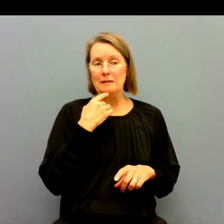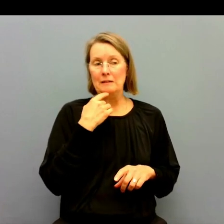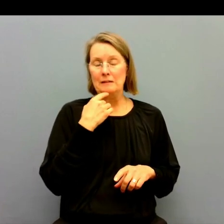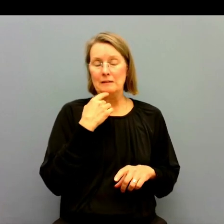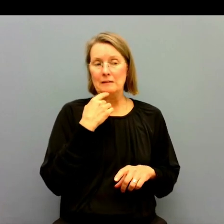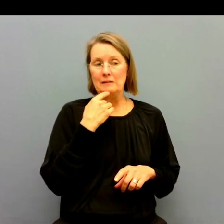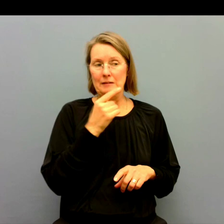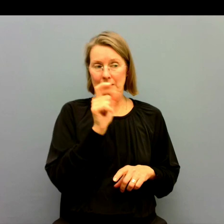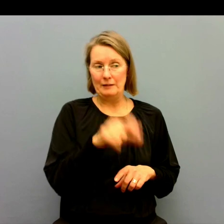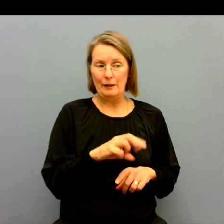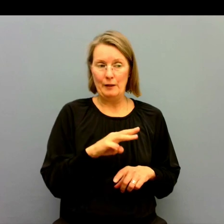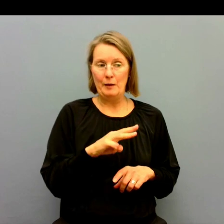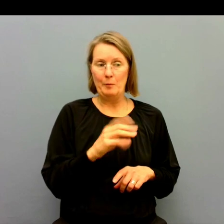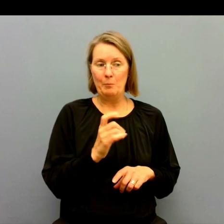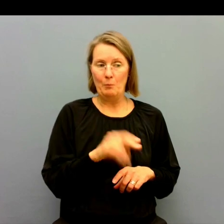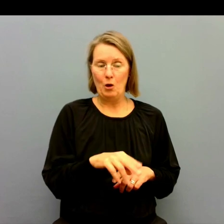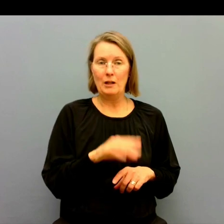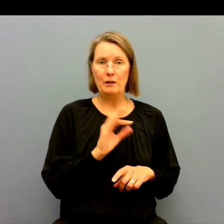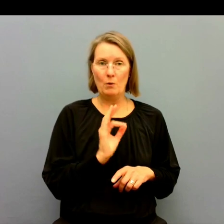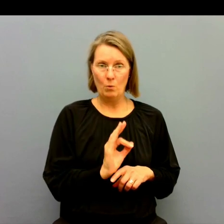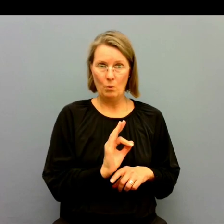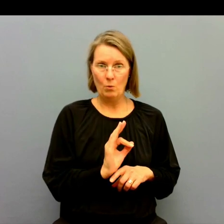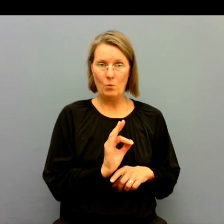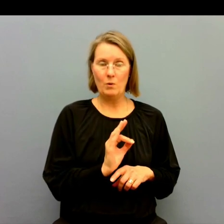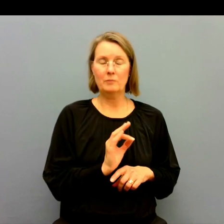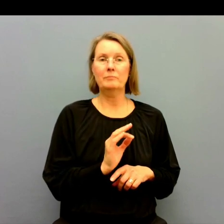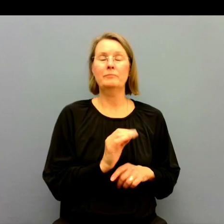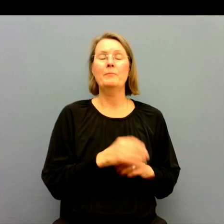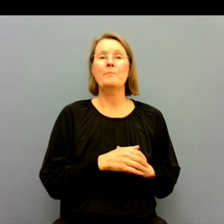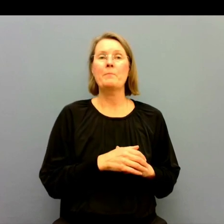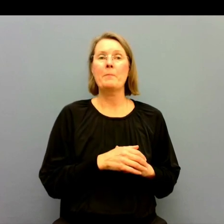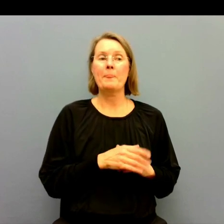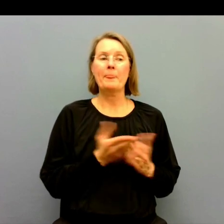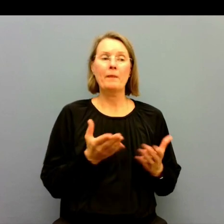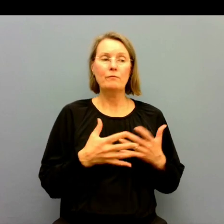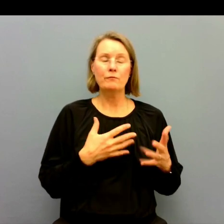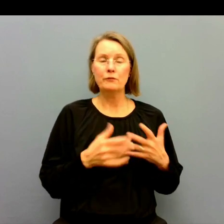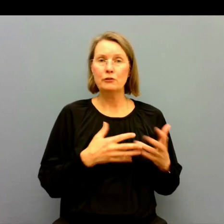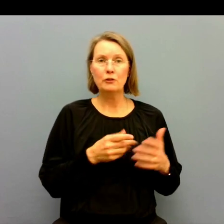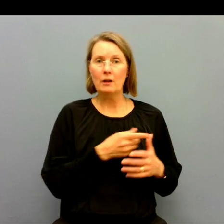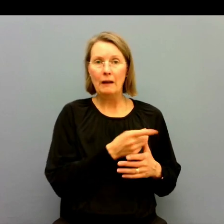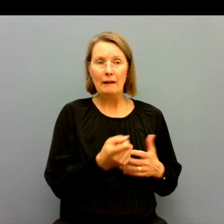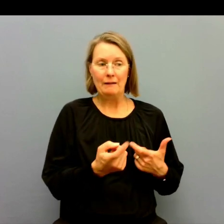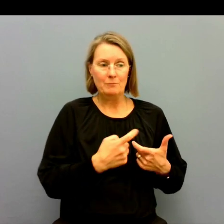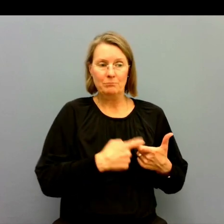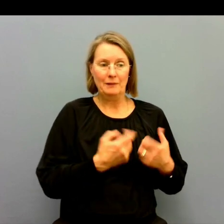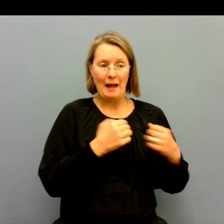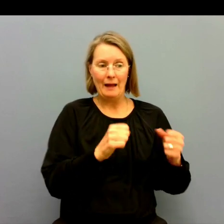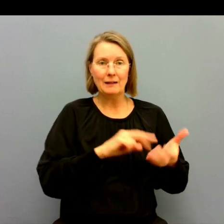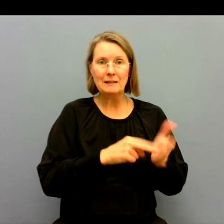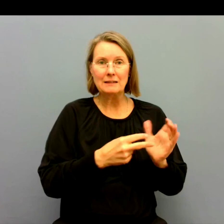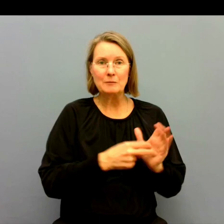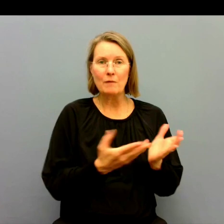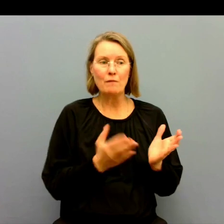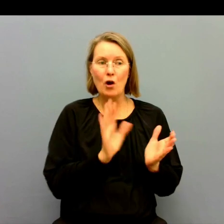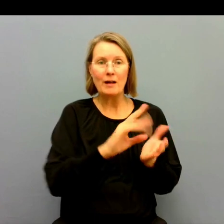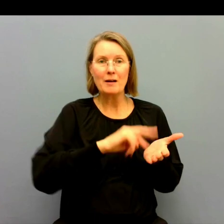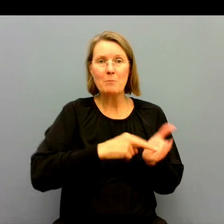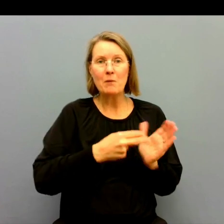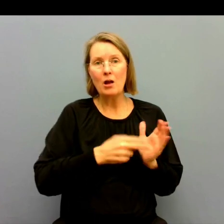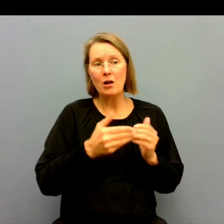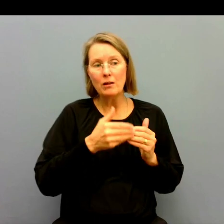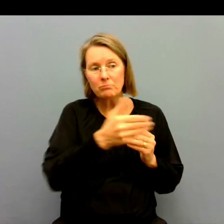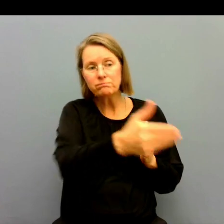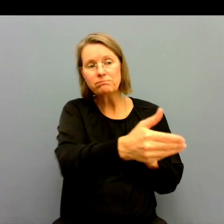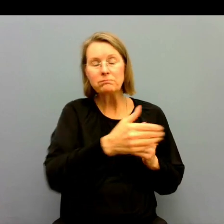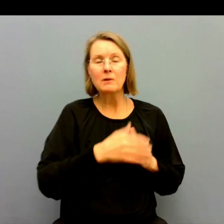Malin H. Som ju representerar Moderaterna och regeringen här. Vad gör ni utifrån den här handlingsplanen och vad planerar